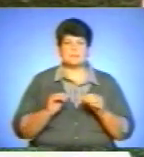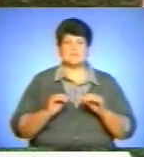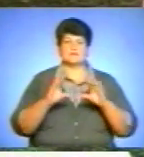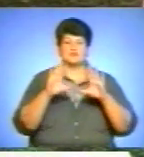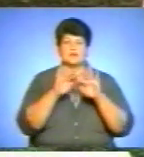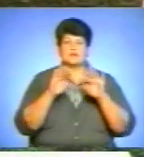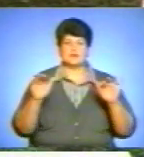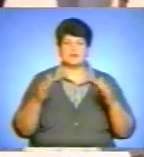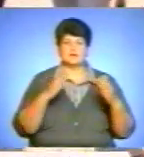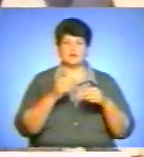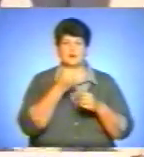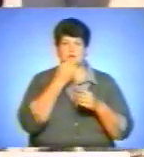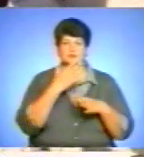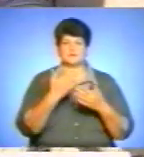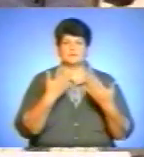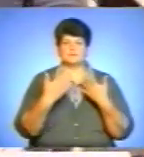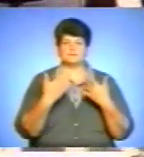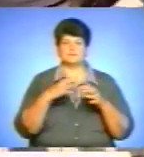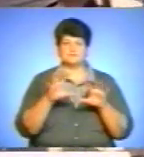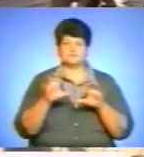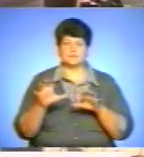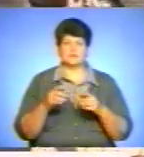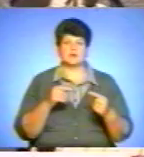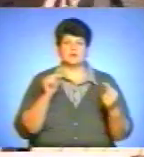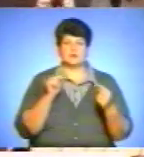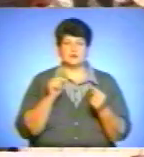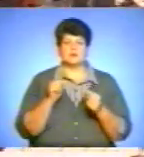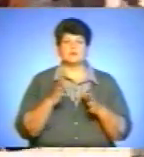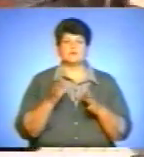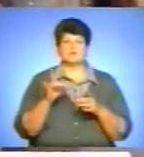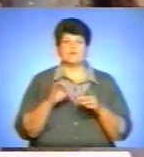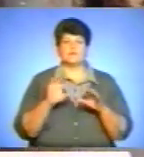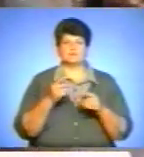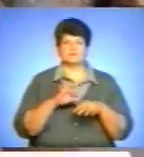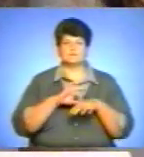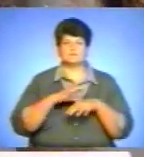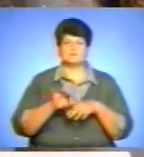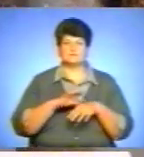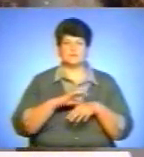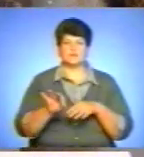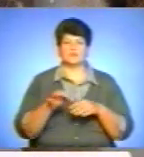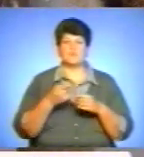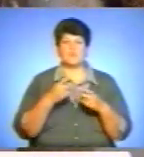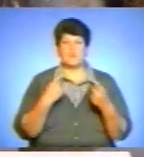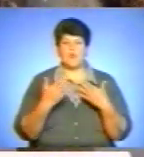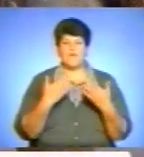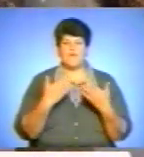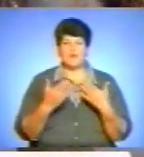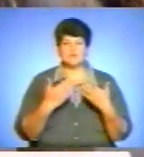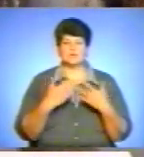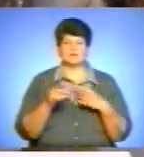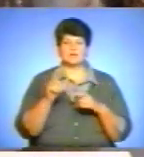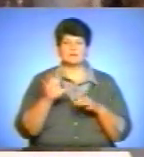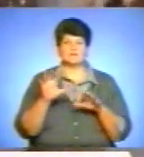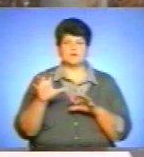відношення до тварини, запобігають випадкам жорстокого поводження з ними, об'єднують у співтовариства людей, небайдужих до